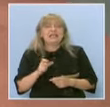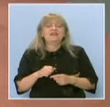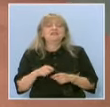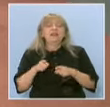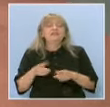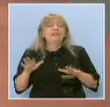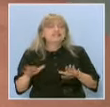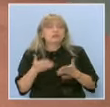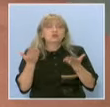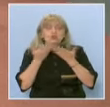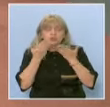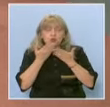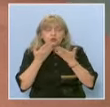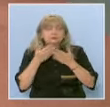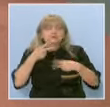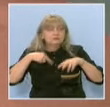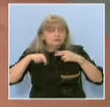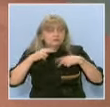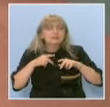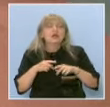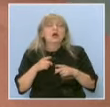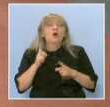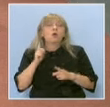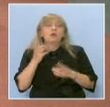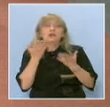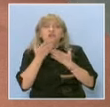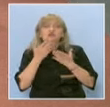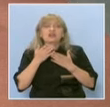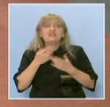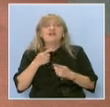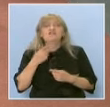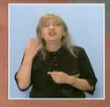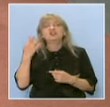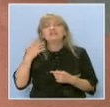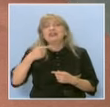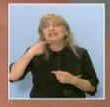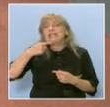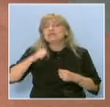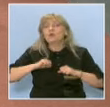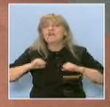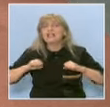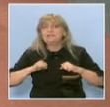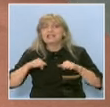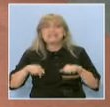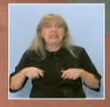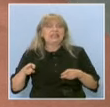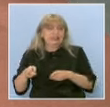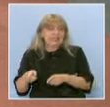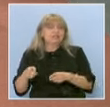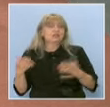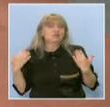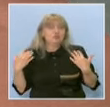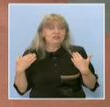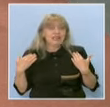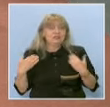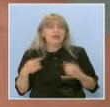докато учиха в четвърта езикова гимназия във Варна. Сега са студенти и интересът им към процесите в българското образование продължава.